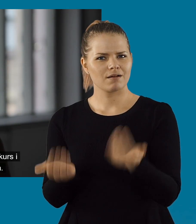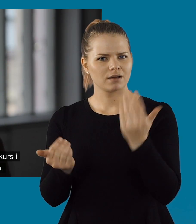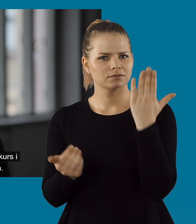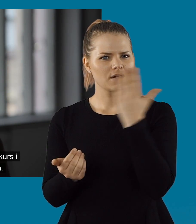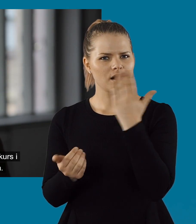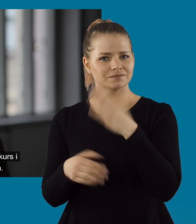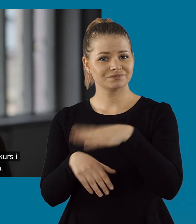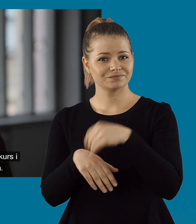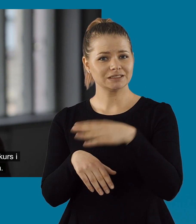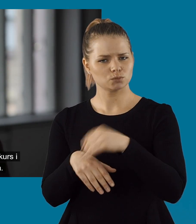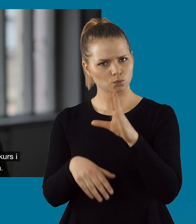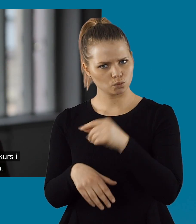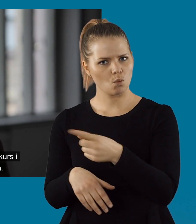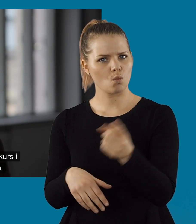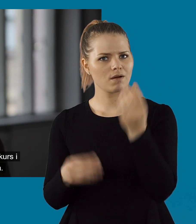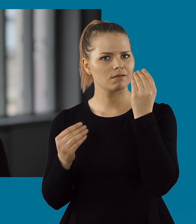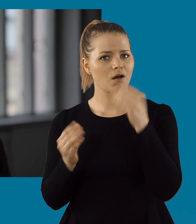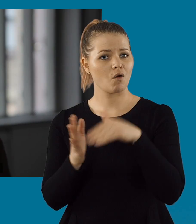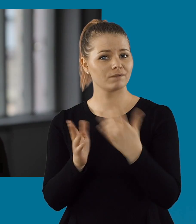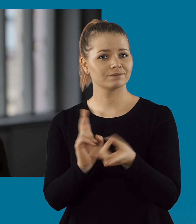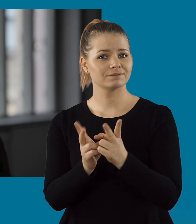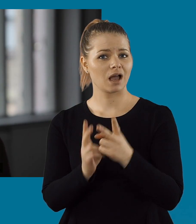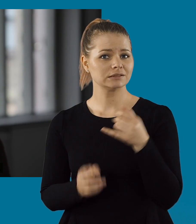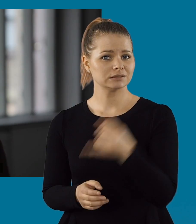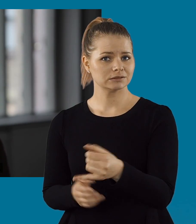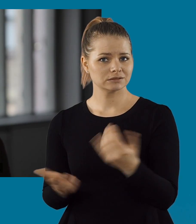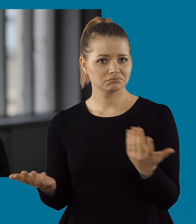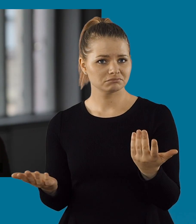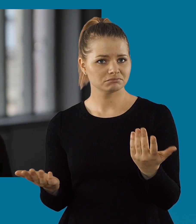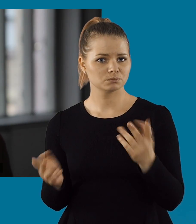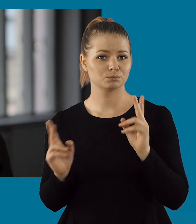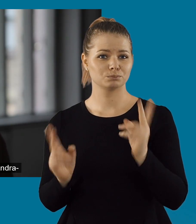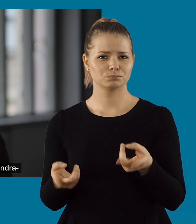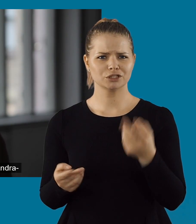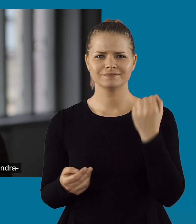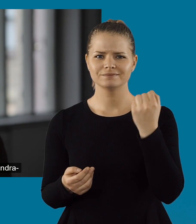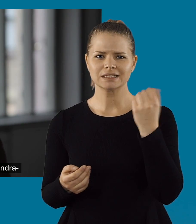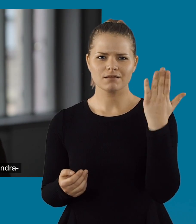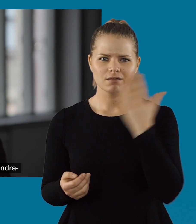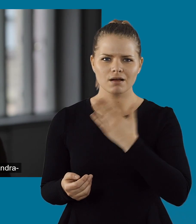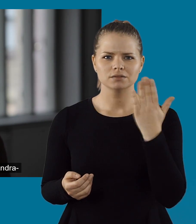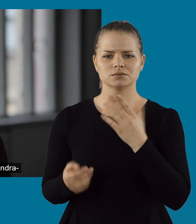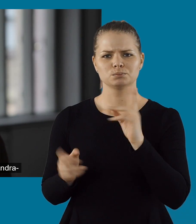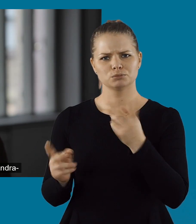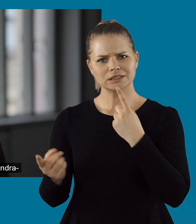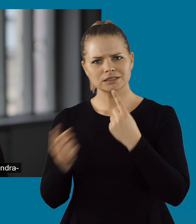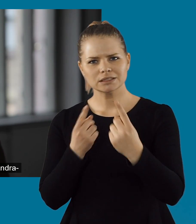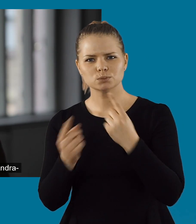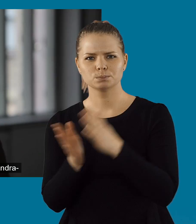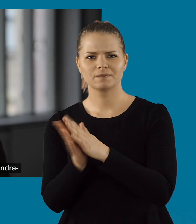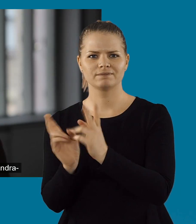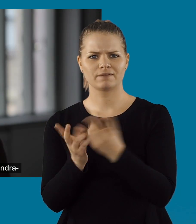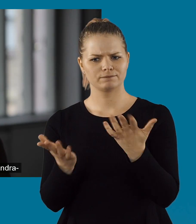lättläst svenska. Så kan ni lära av varandra där. Läs mycket och diskutera